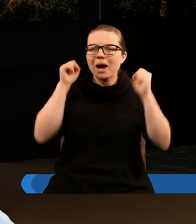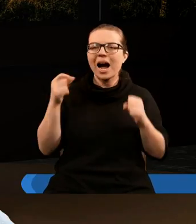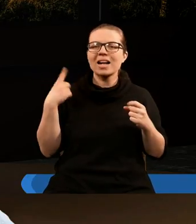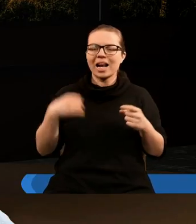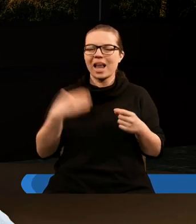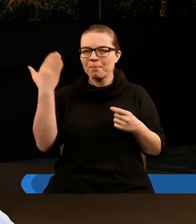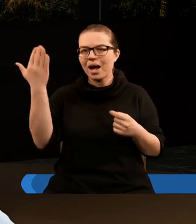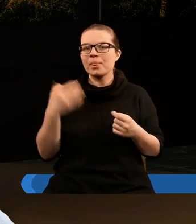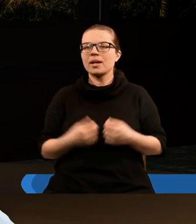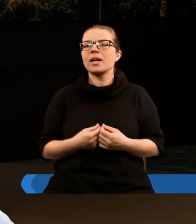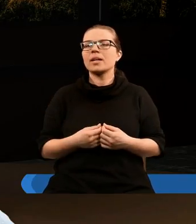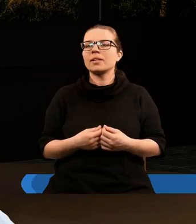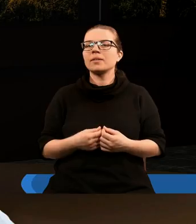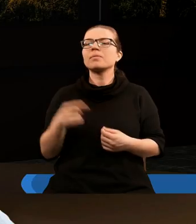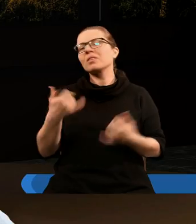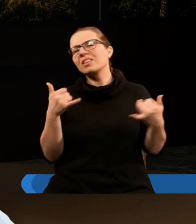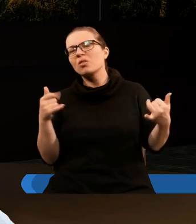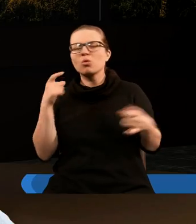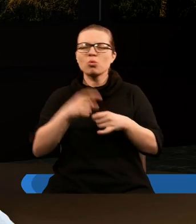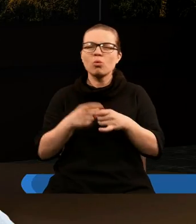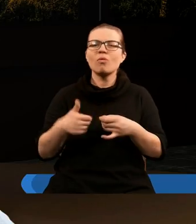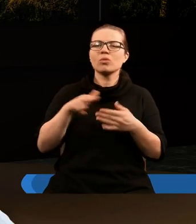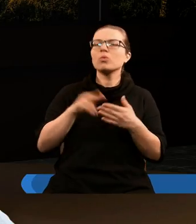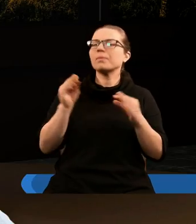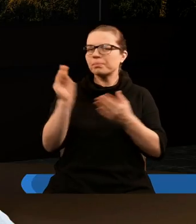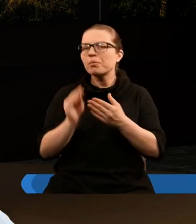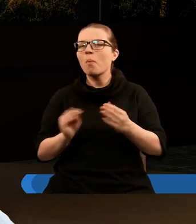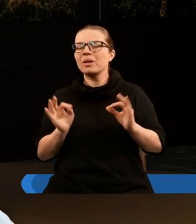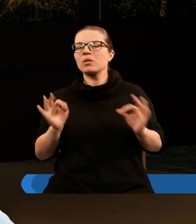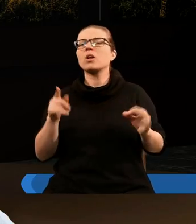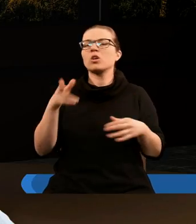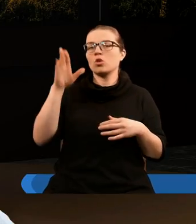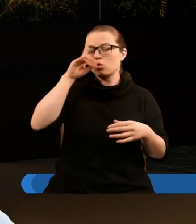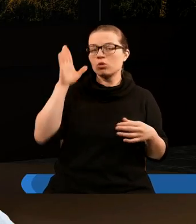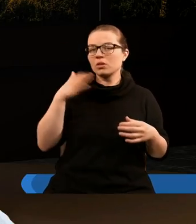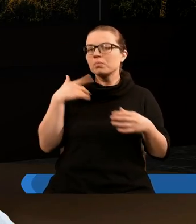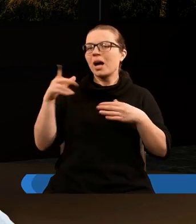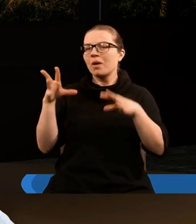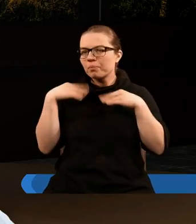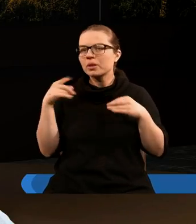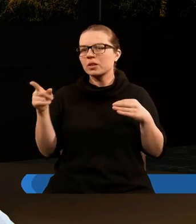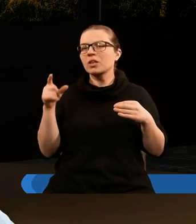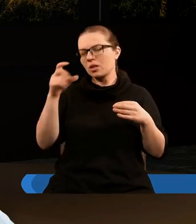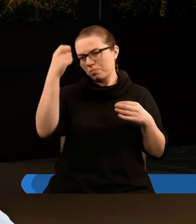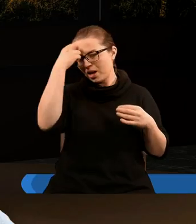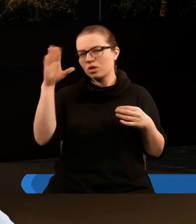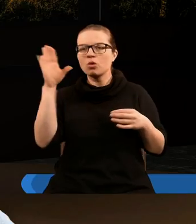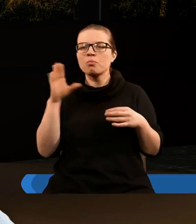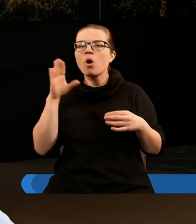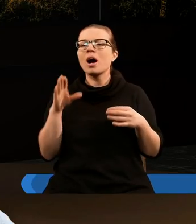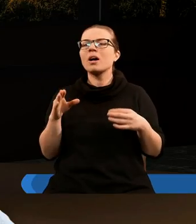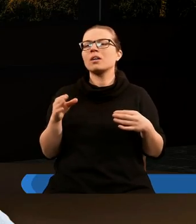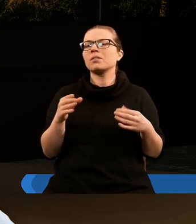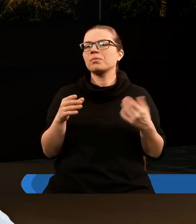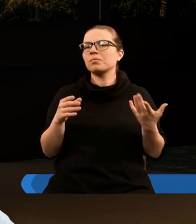Także liczba tych cech, które opisują ludzi, którzy mają przyjąć pieczęć Boga, jest